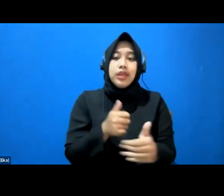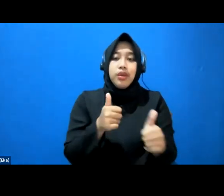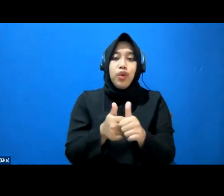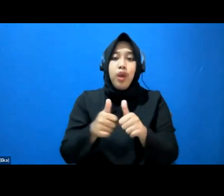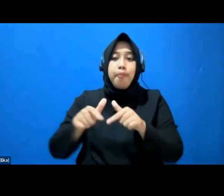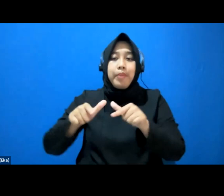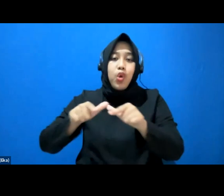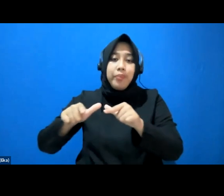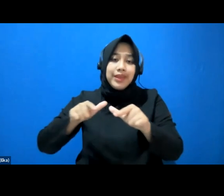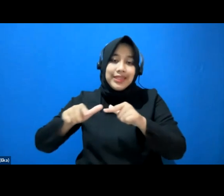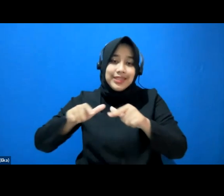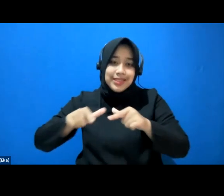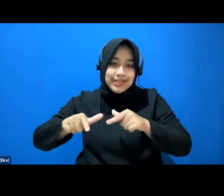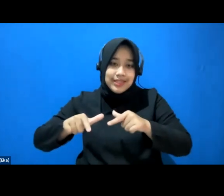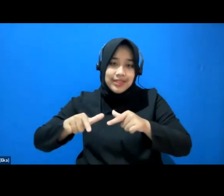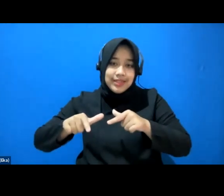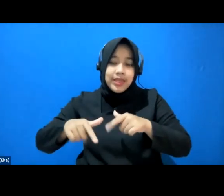Makanya saya bilang tadi